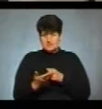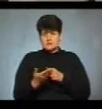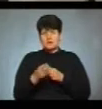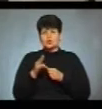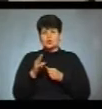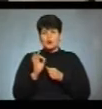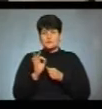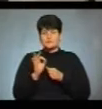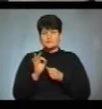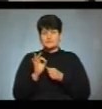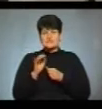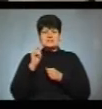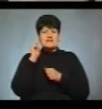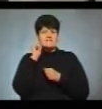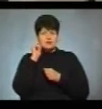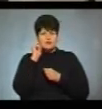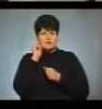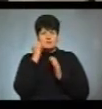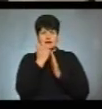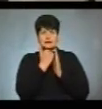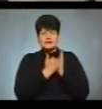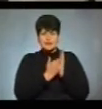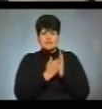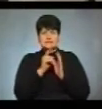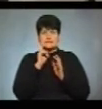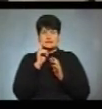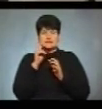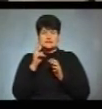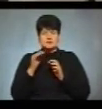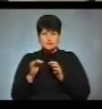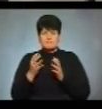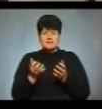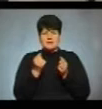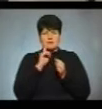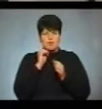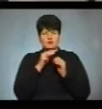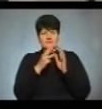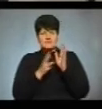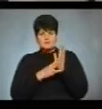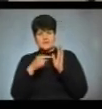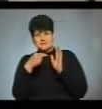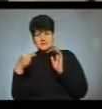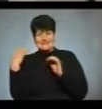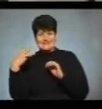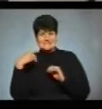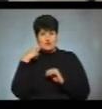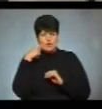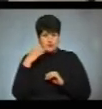то за віковим критерієм, звісно, Зеленського підтримує молодь 18-30 років.